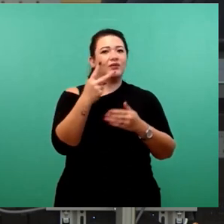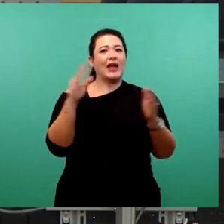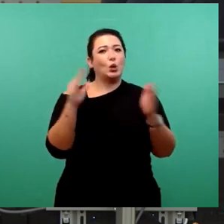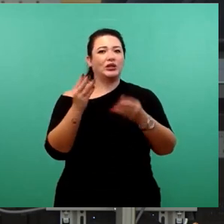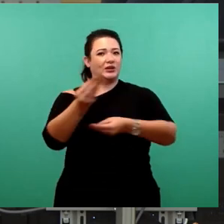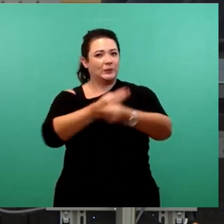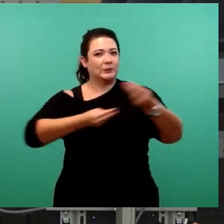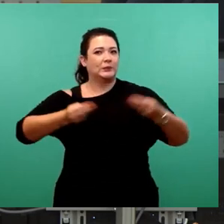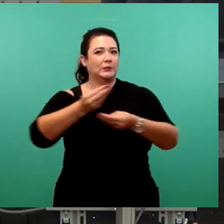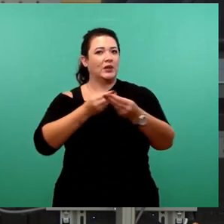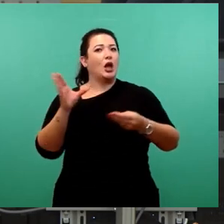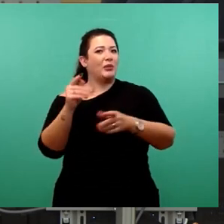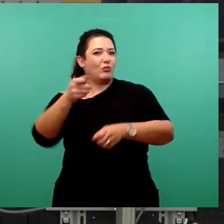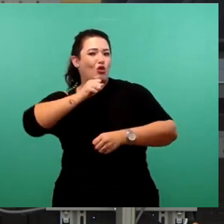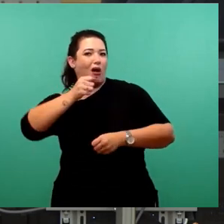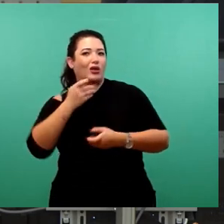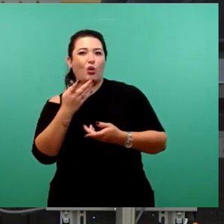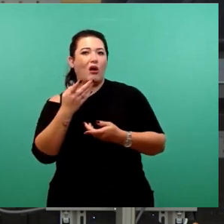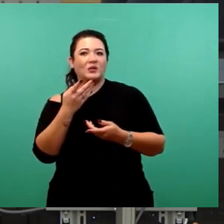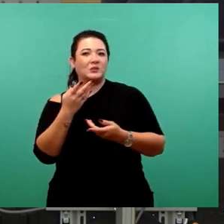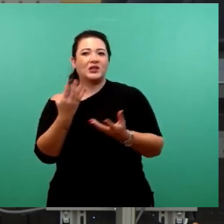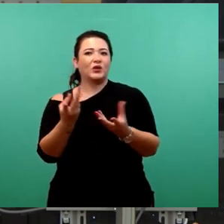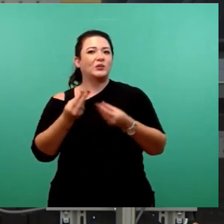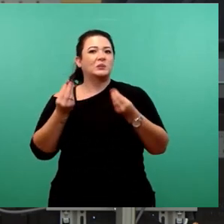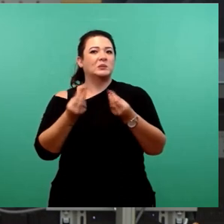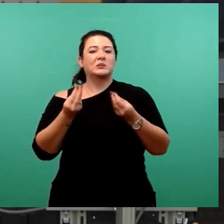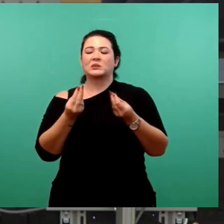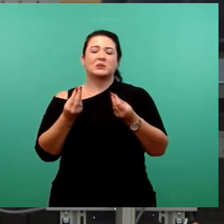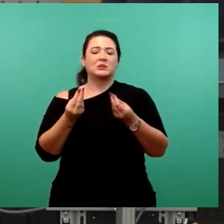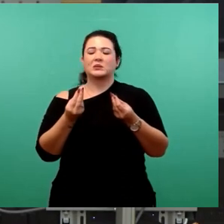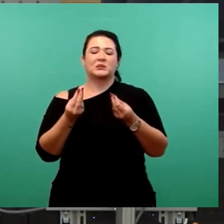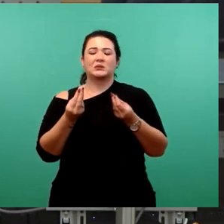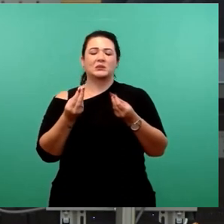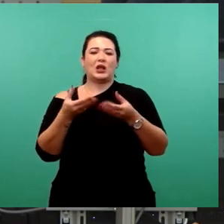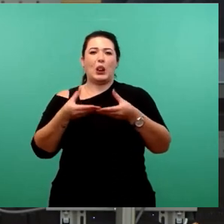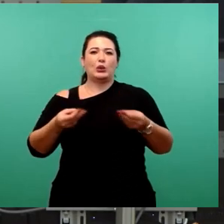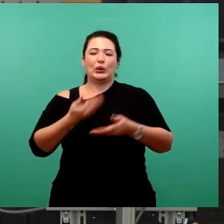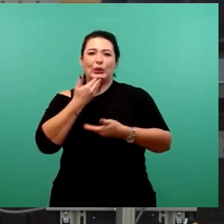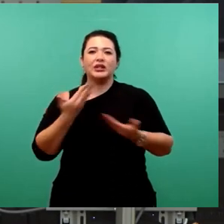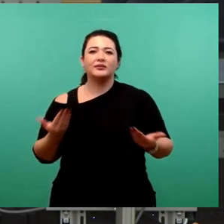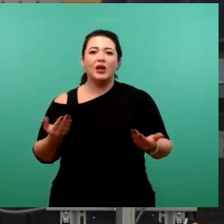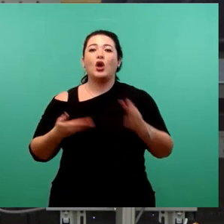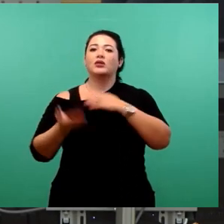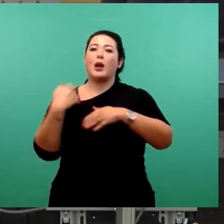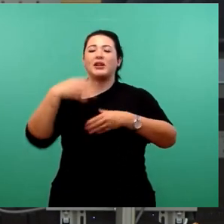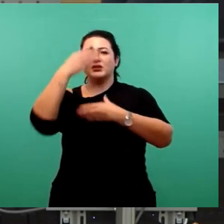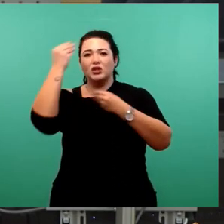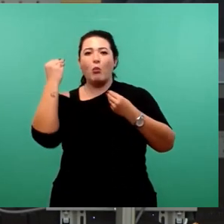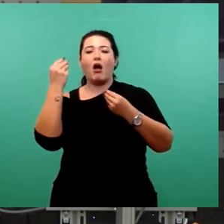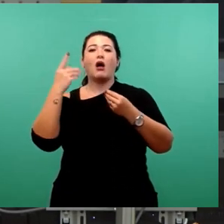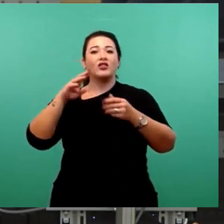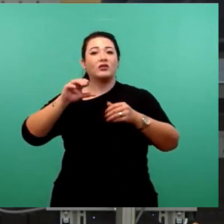Gar nichts, null. Ich will auch daran erinnern, dass unser aller Anspruch gewesen ist, zum Anfang der Gespräche im Sommer nicht nur über